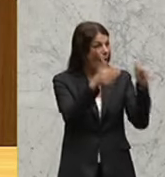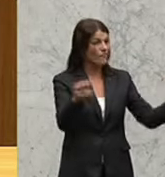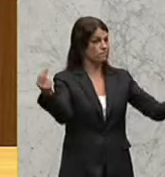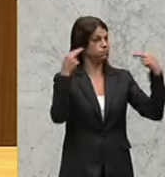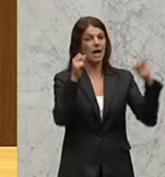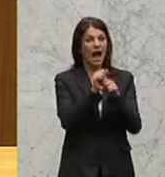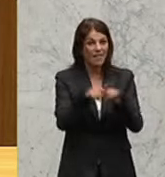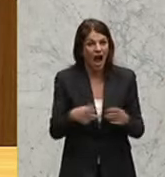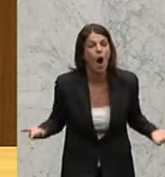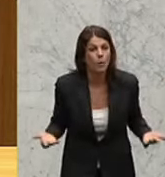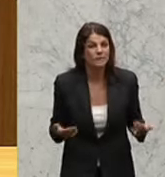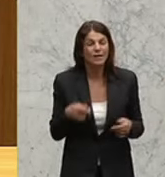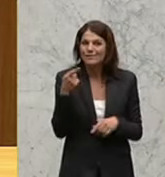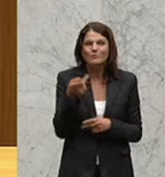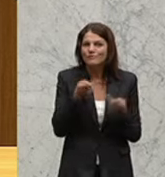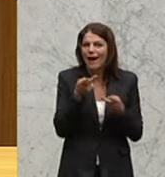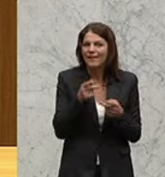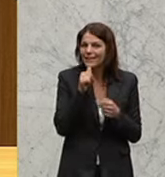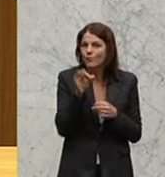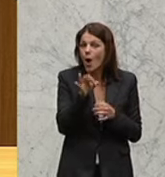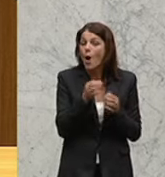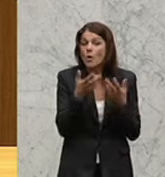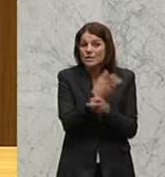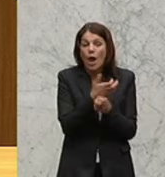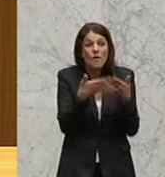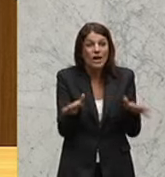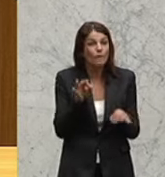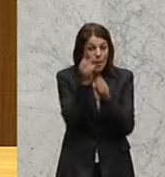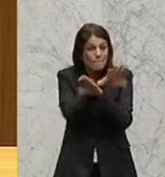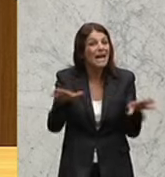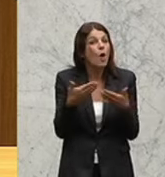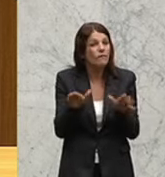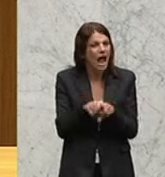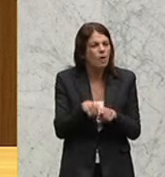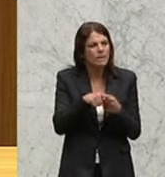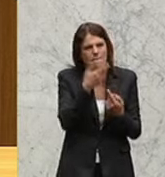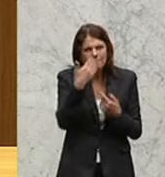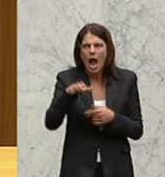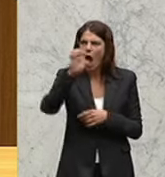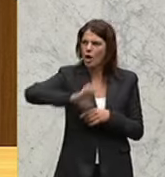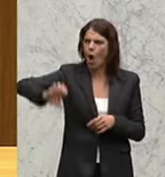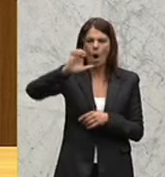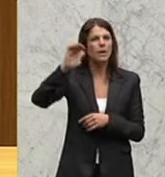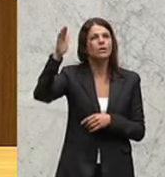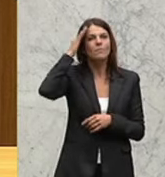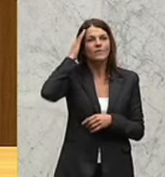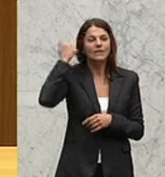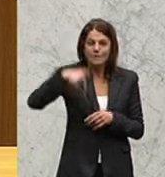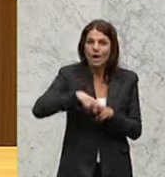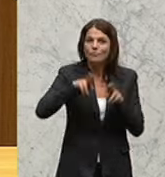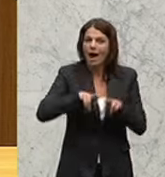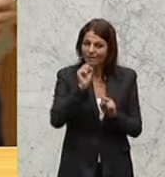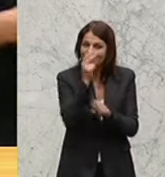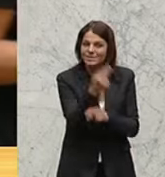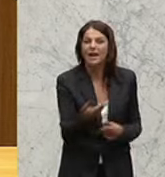hat. Und es schadet auch der österreichischen Öffentlichkeit, auch der Medienöffentlichkeit nicht, mehr europäisches Bewusstsein auch im österreichischen Nationalrat zu erleben und zu